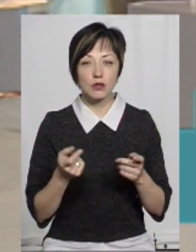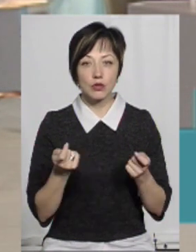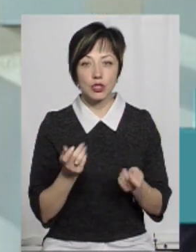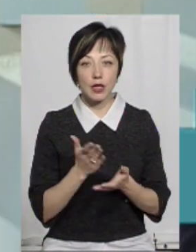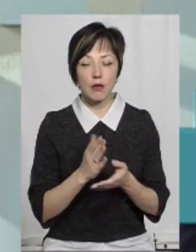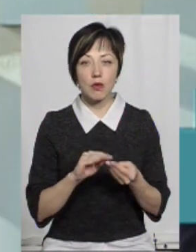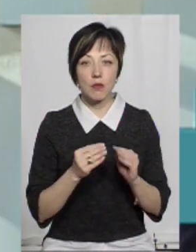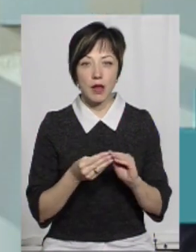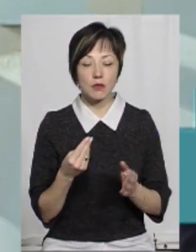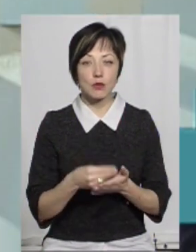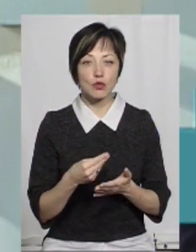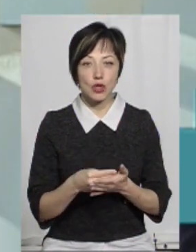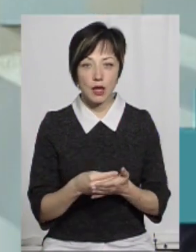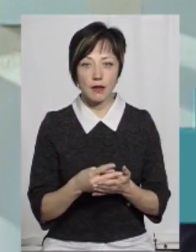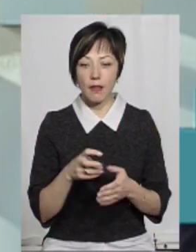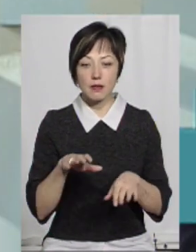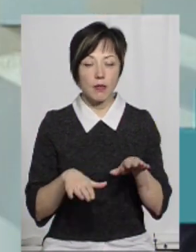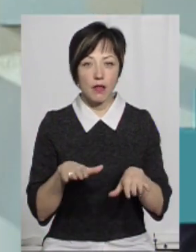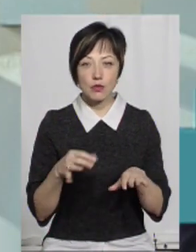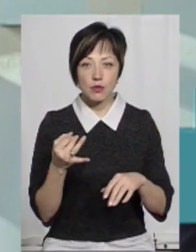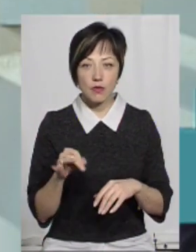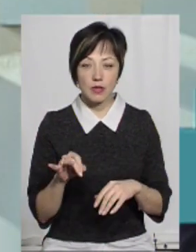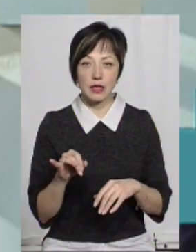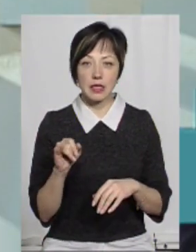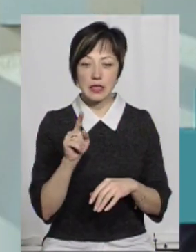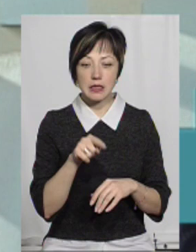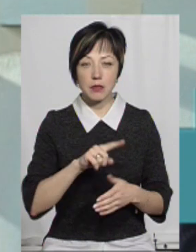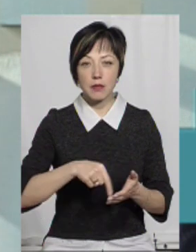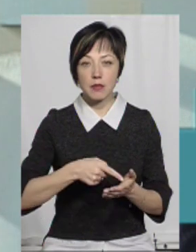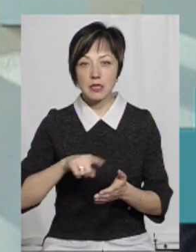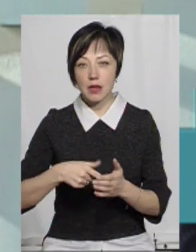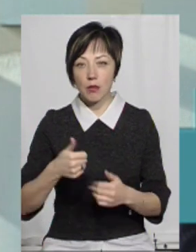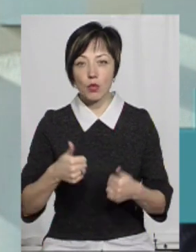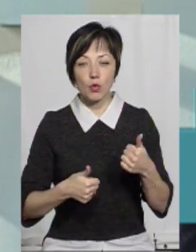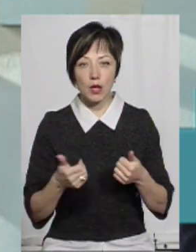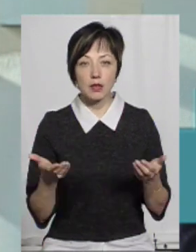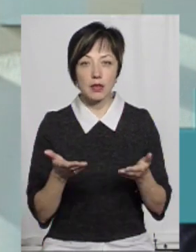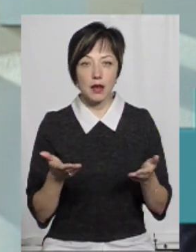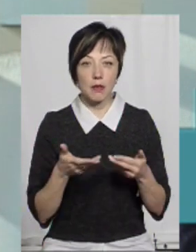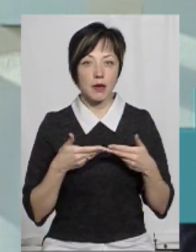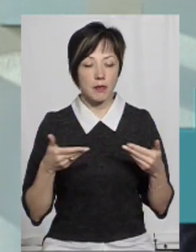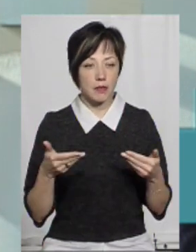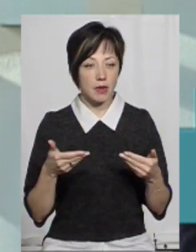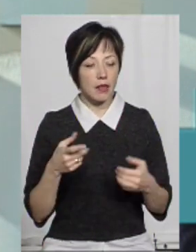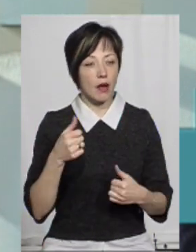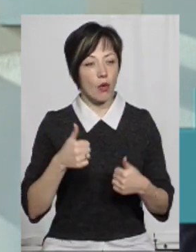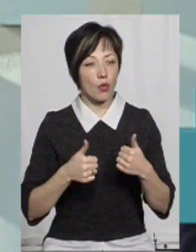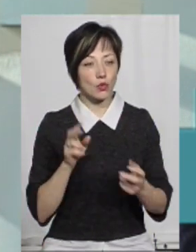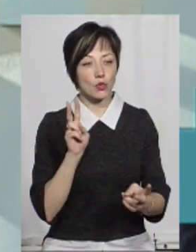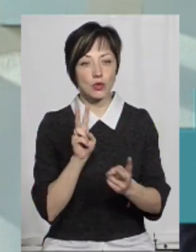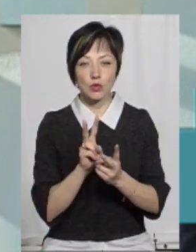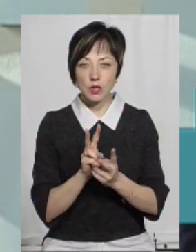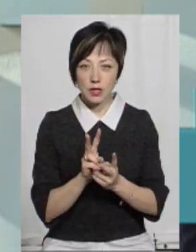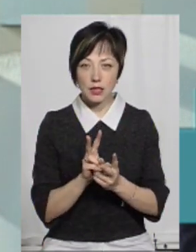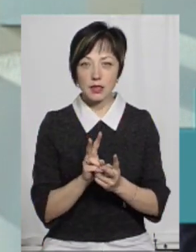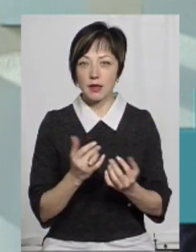трошечки є проблеми з бюджетом, він не збалансований. І з тими містами-конкурентами, з якими ми на конкурсі зустрілися,